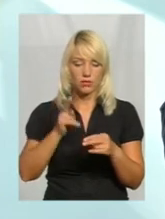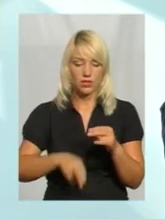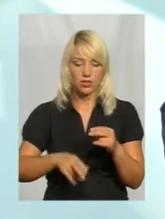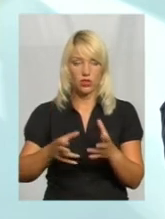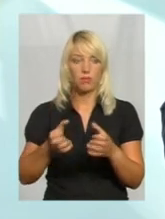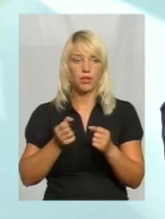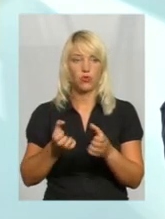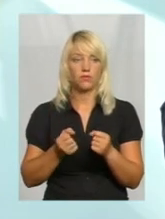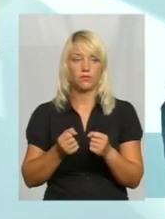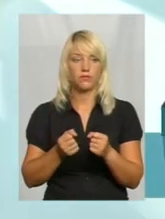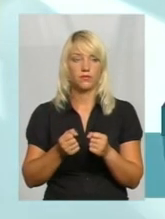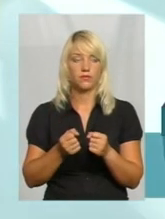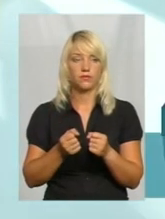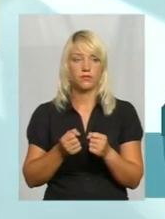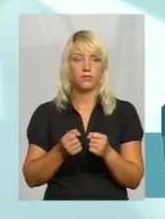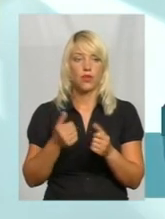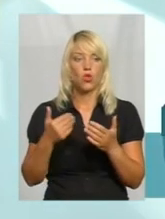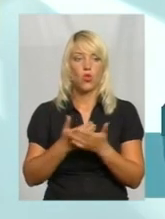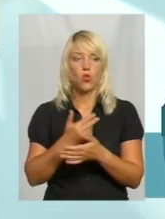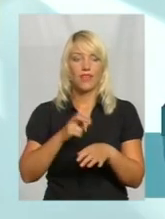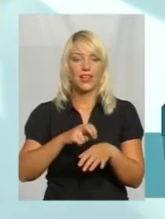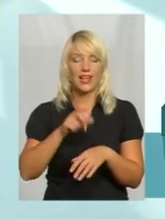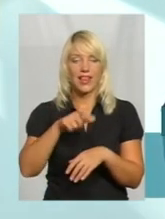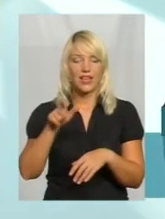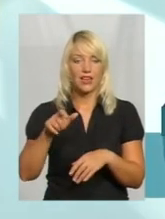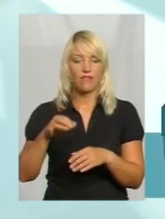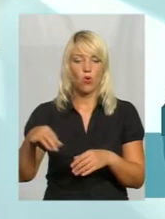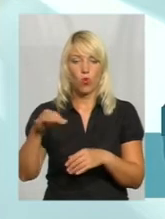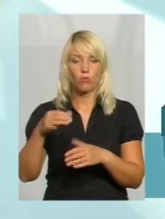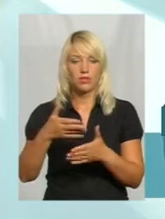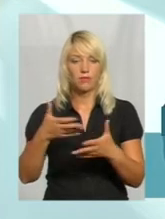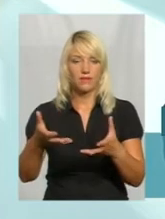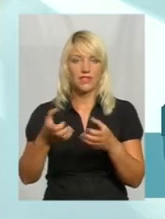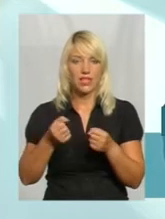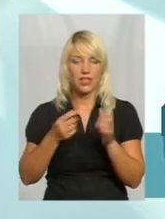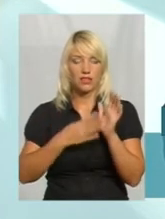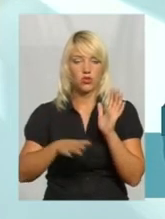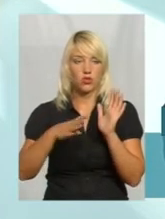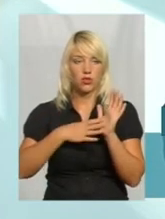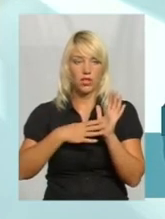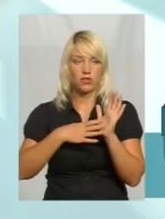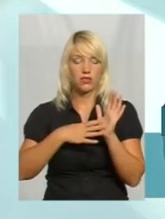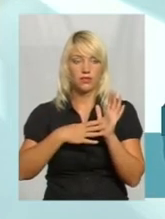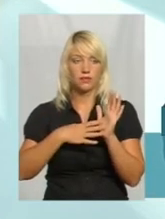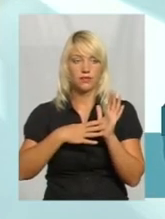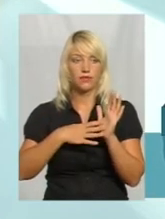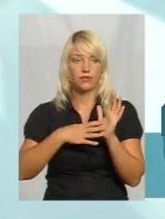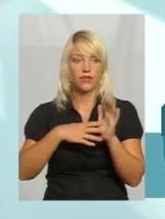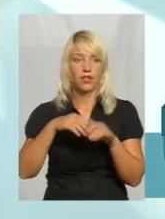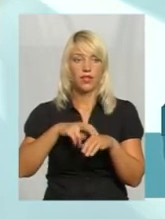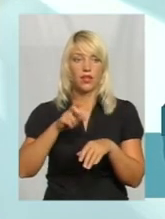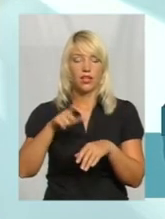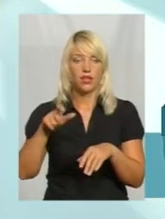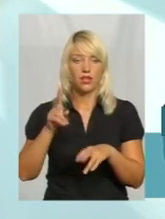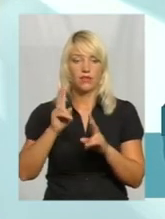нових лікарів. В області ми взяли 99 лікарів,